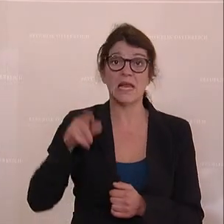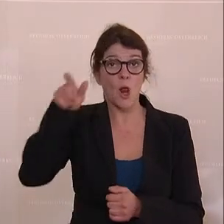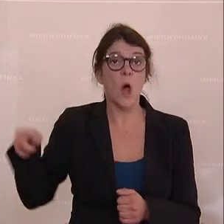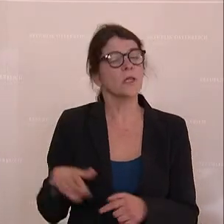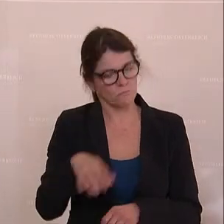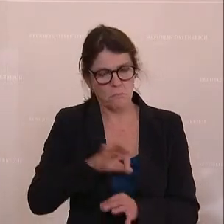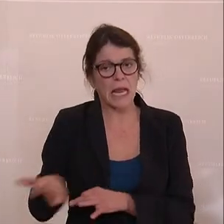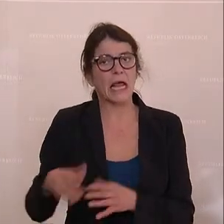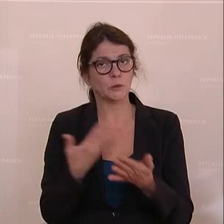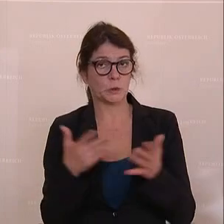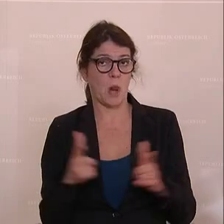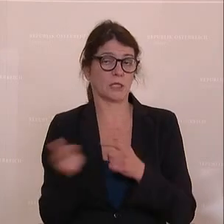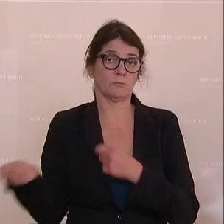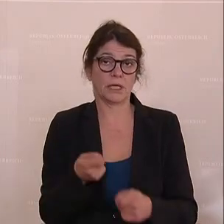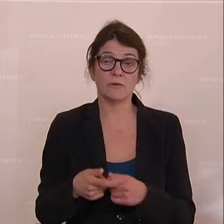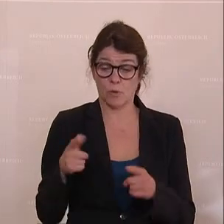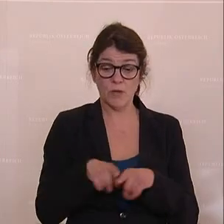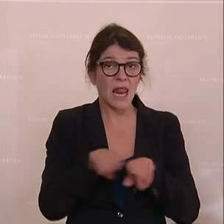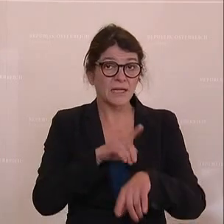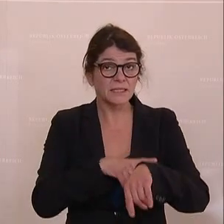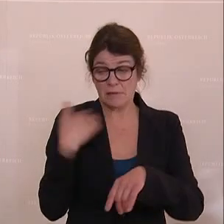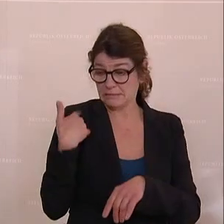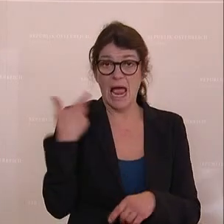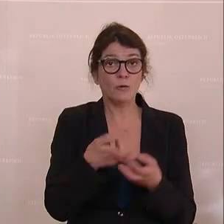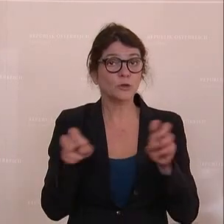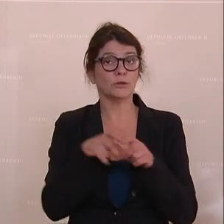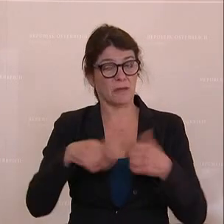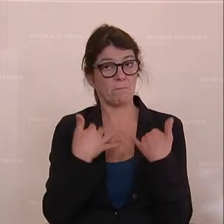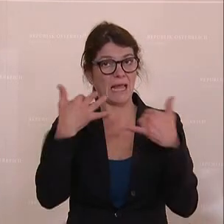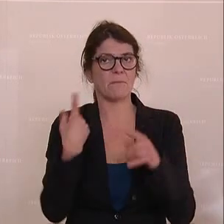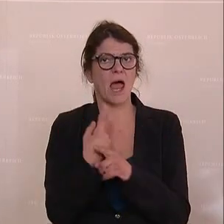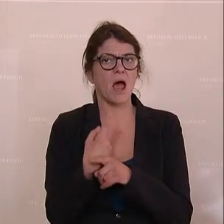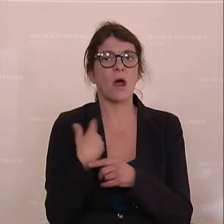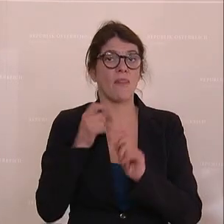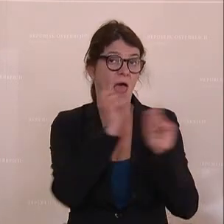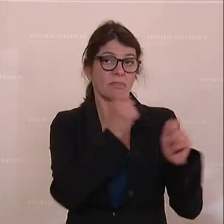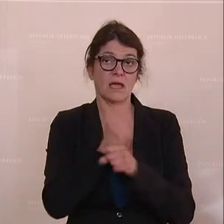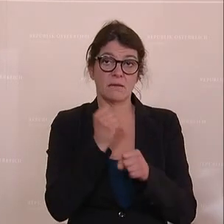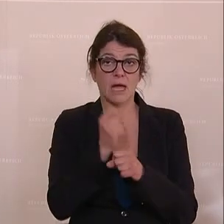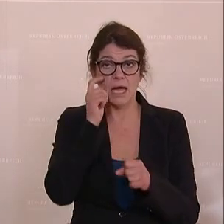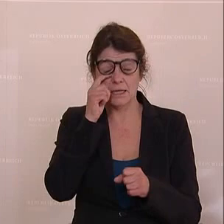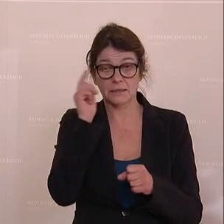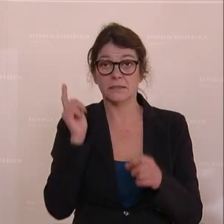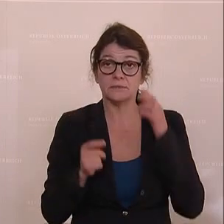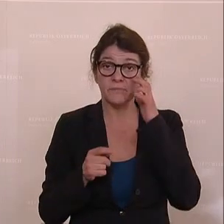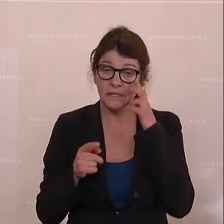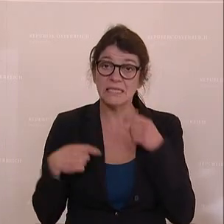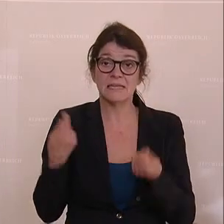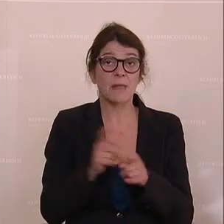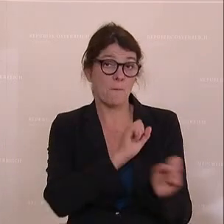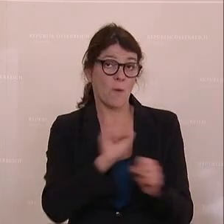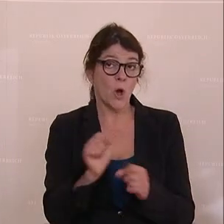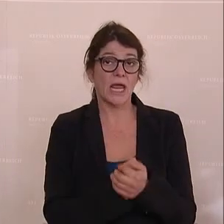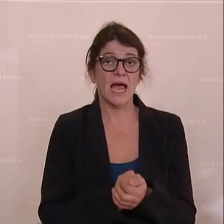parallel dazu haben wir im letzten Ausschuss und auch hier im Plenum einen Antrag eingebracht, auch die Möglichkeit zu schaffen,